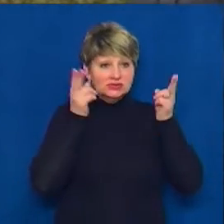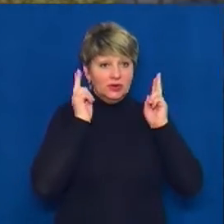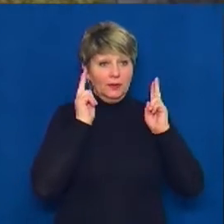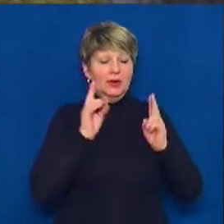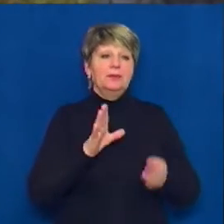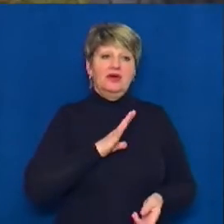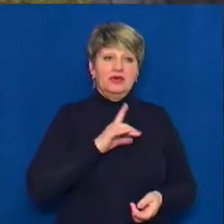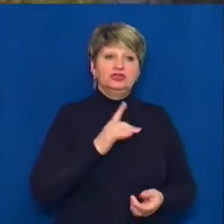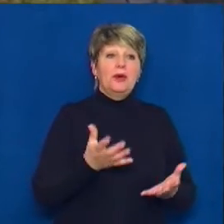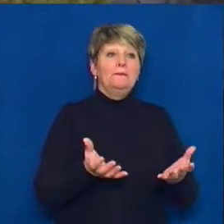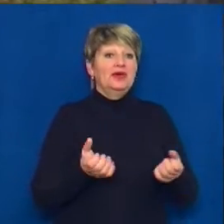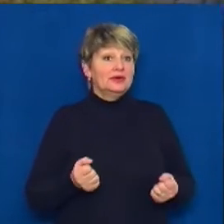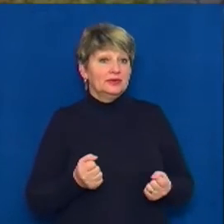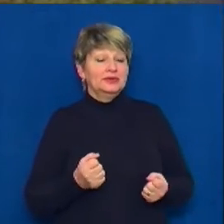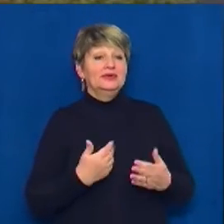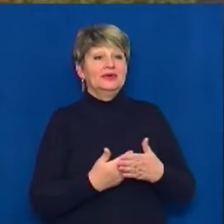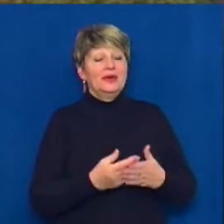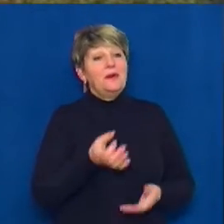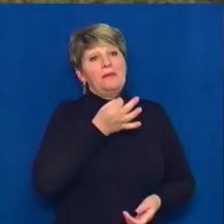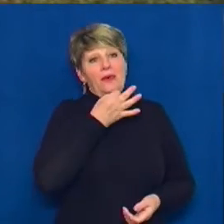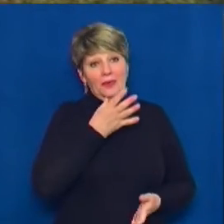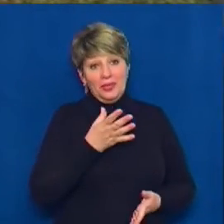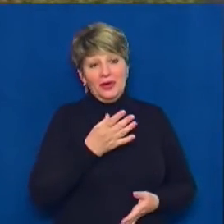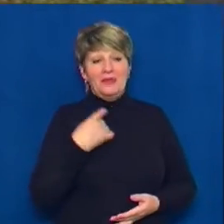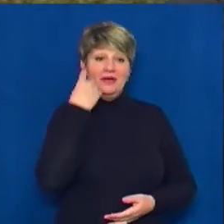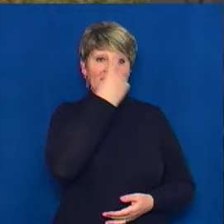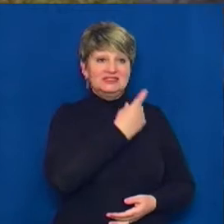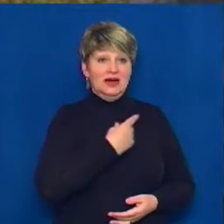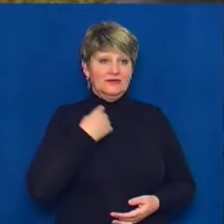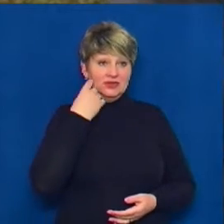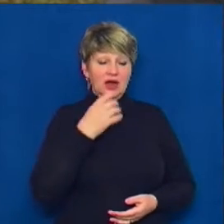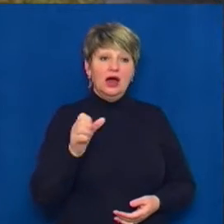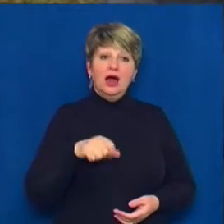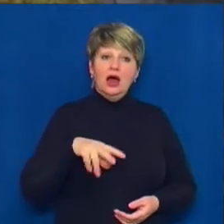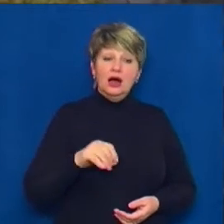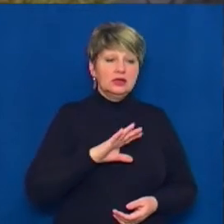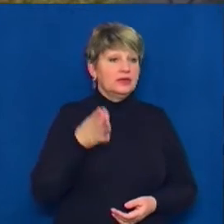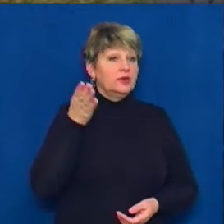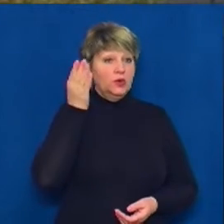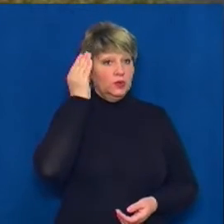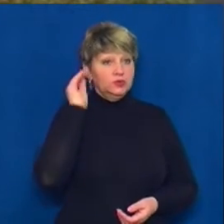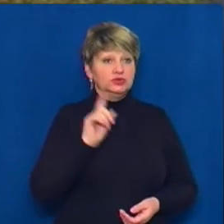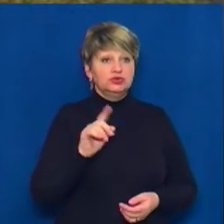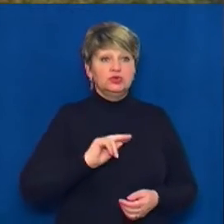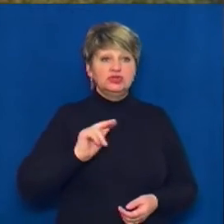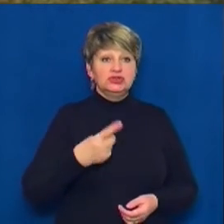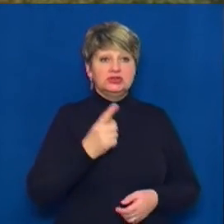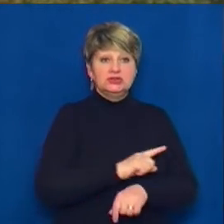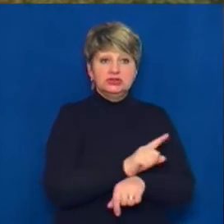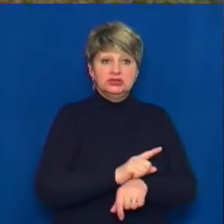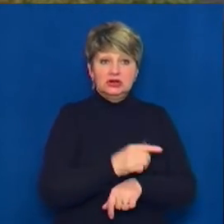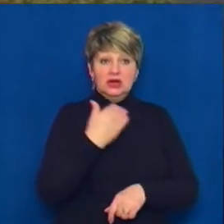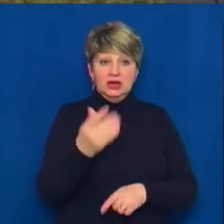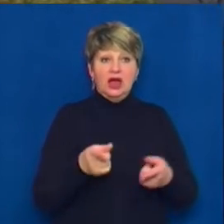беруть воно наче подобається зовнішні, але не враховують, що через годину їхня